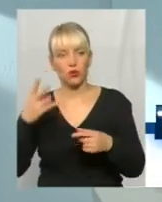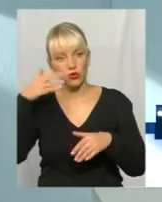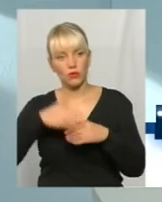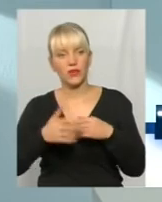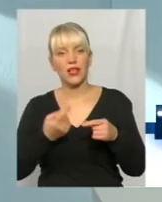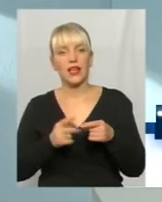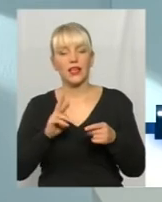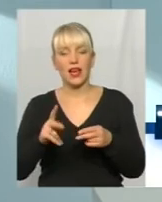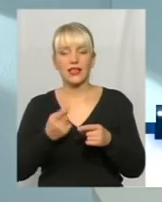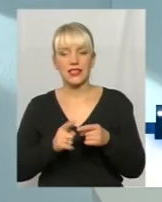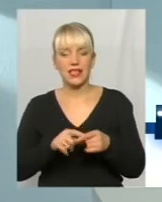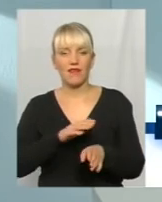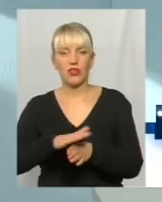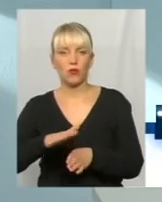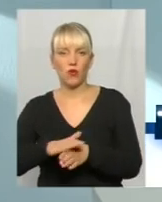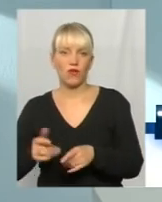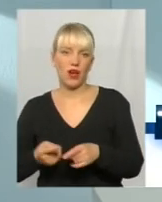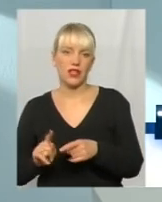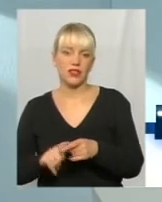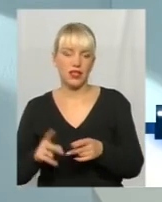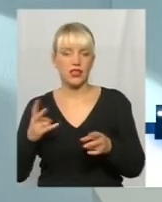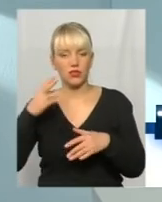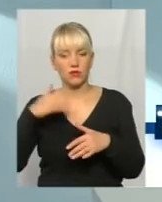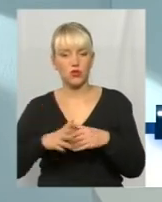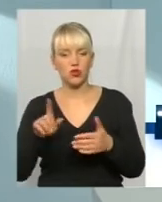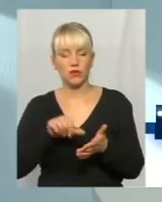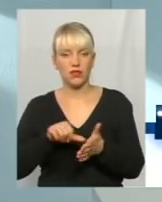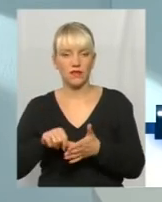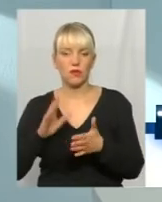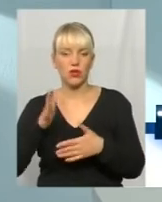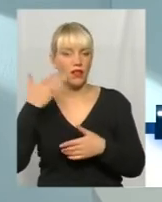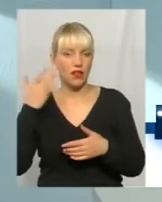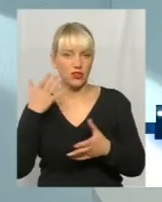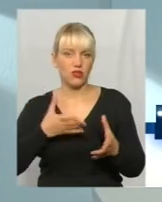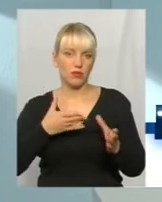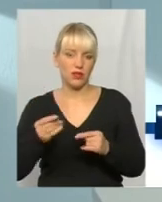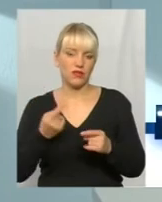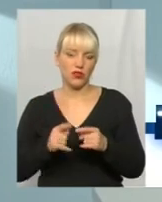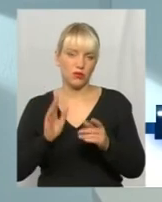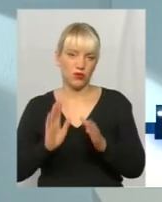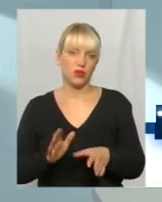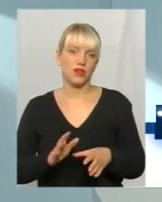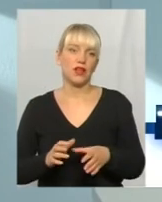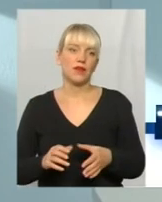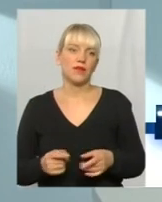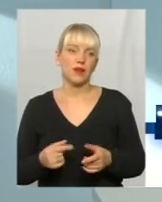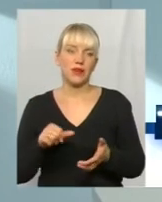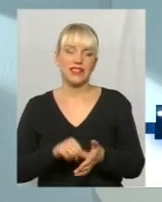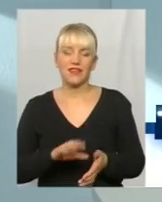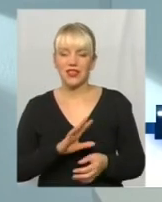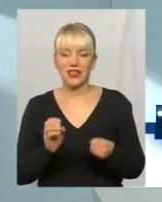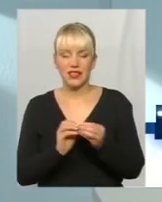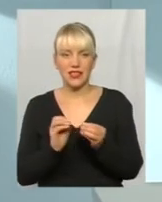І тоді і представникам спілок буде значно легше вплинути. Тому що вони будуть представляти не десяток чи